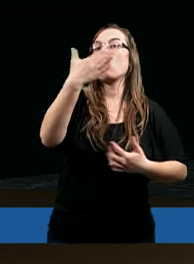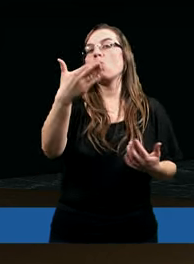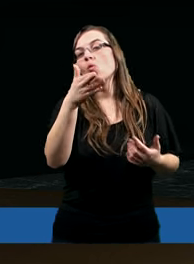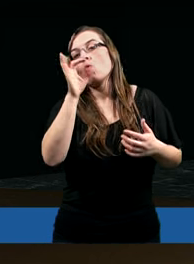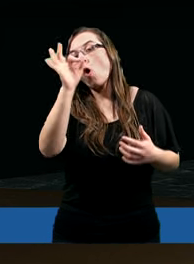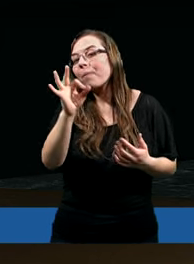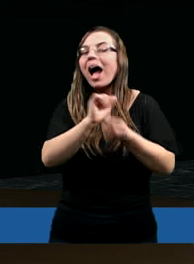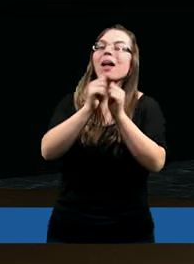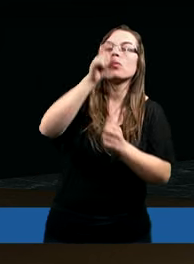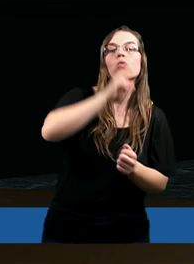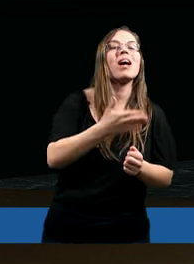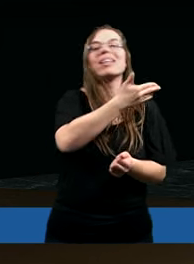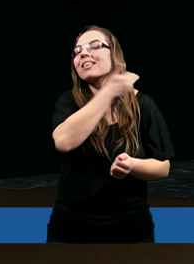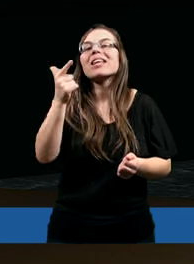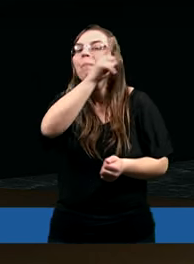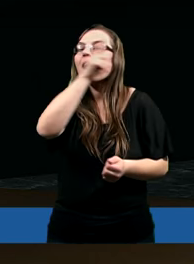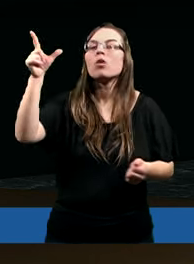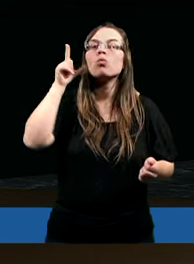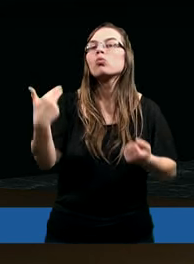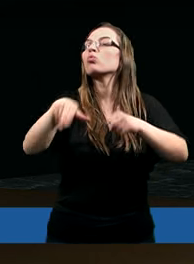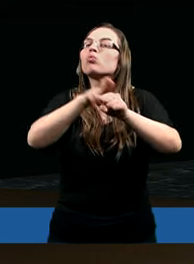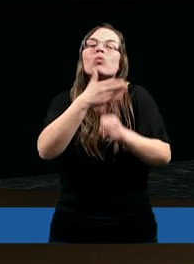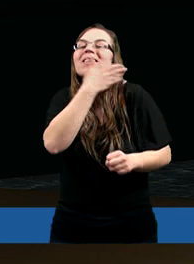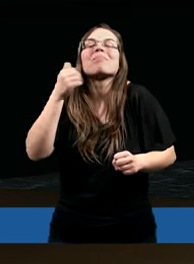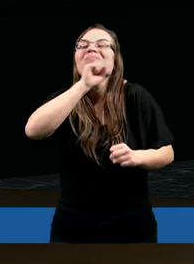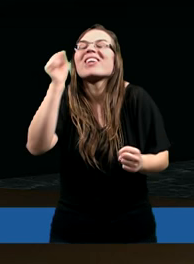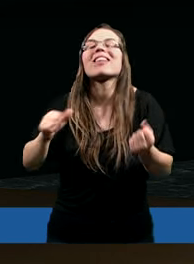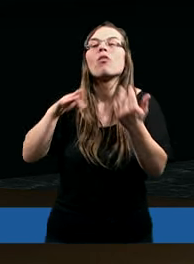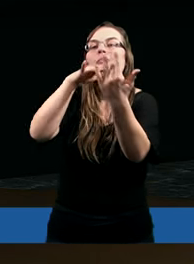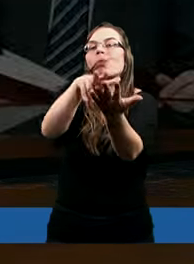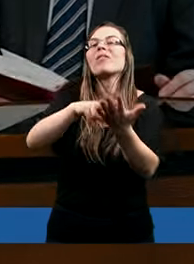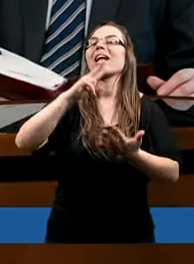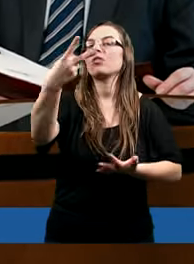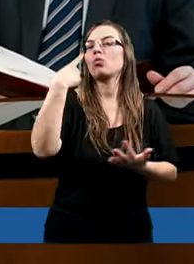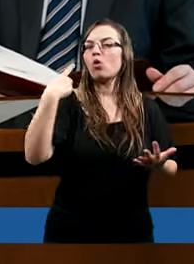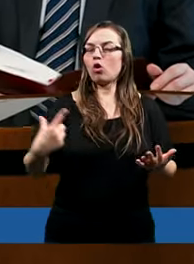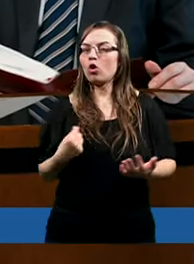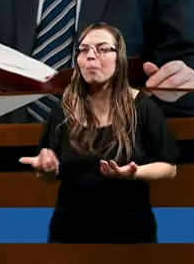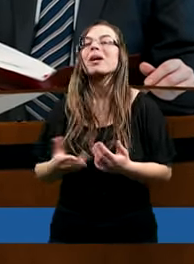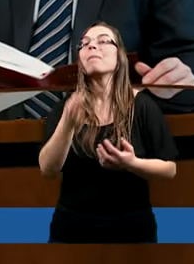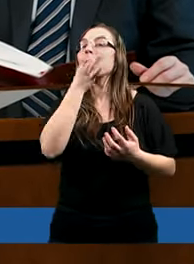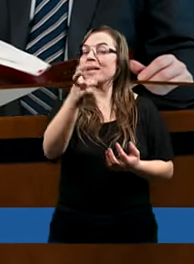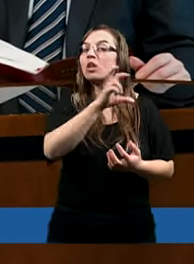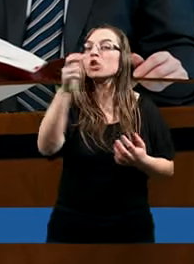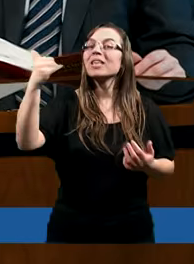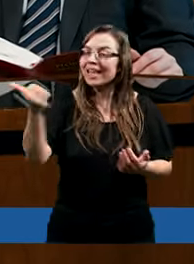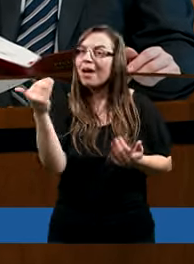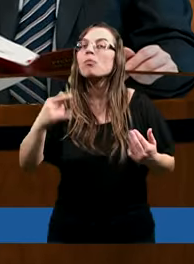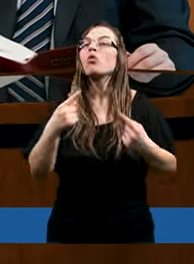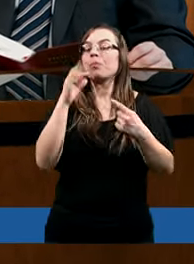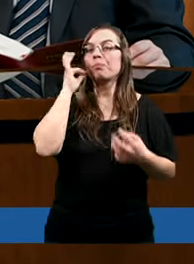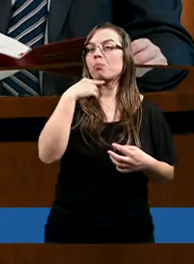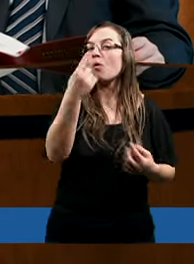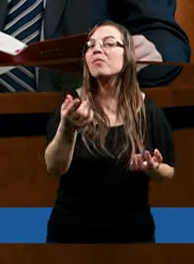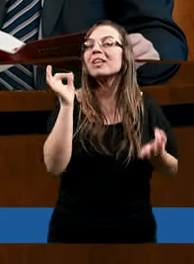złemu. Nie ma ludzi, którzy nie mają żadnego wpływu. Pytanie tylko, czy zawsze możemy powiedzieć,